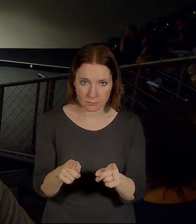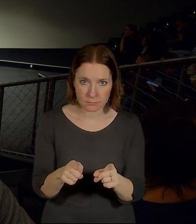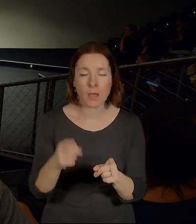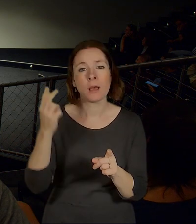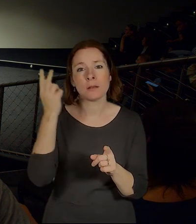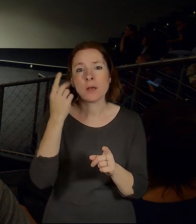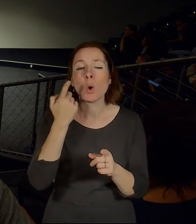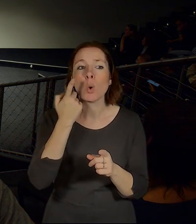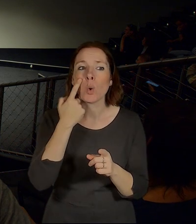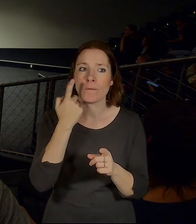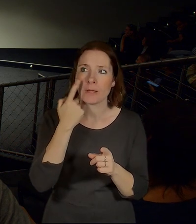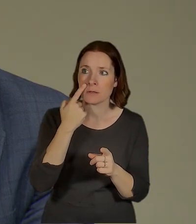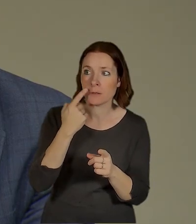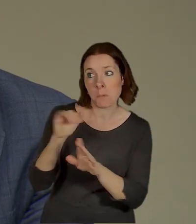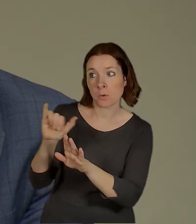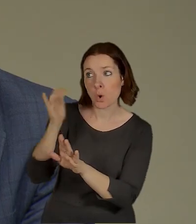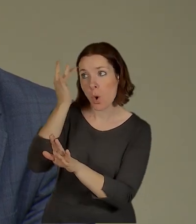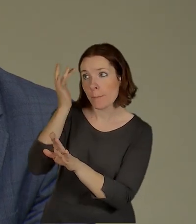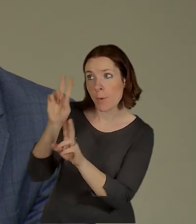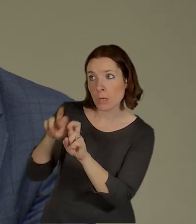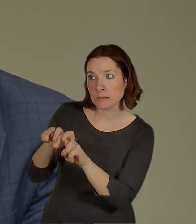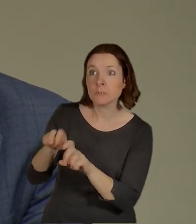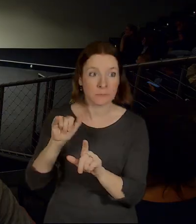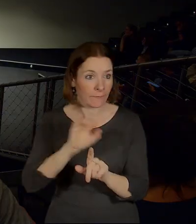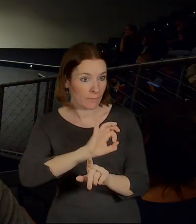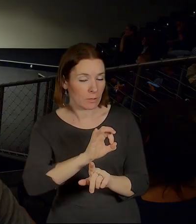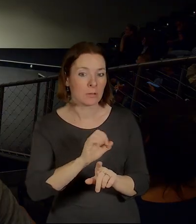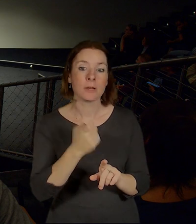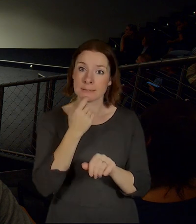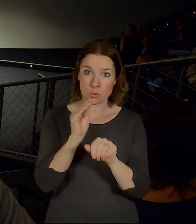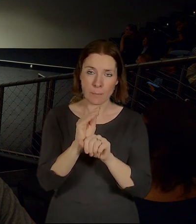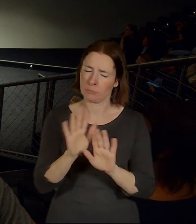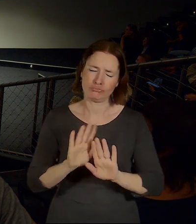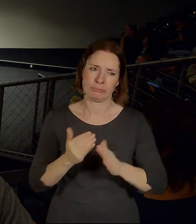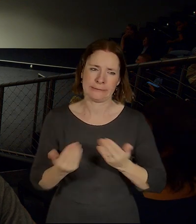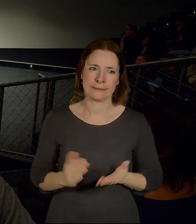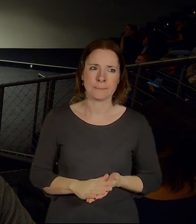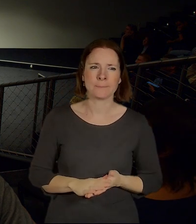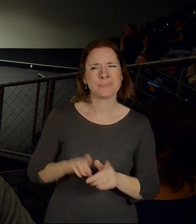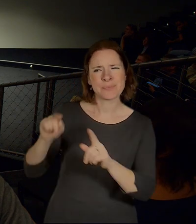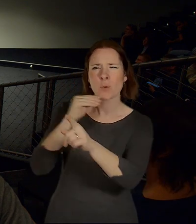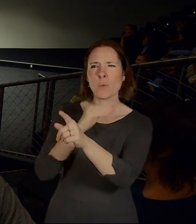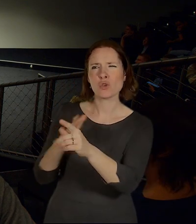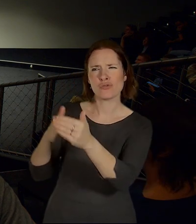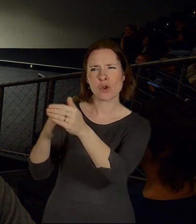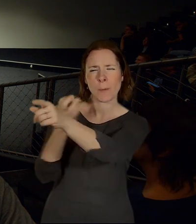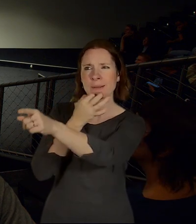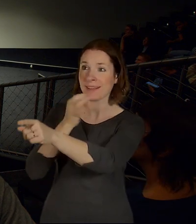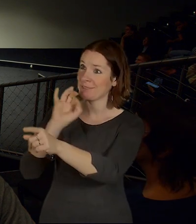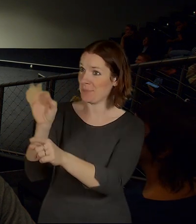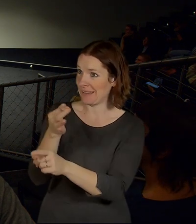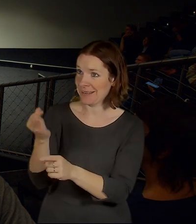ty studie řeknou. Nevím, jestli zde někdo chcete oplnit. Dobře, děkuji. Tak já myslím, že támhle v rohu byl pán. Výborně. Dobrý den.